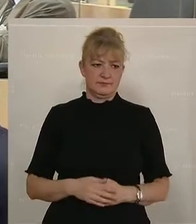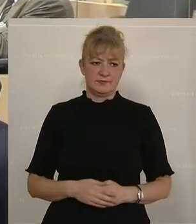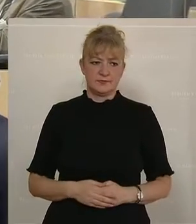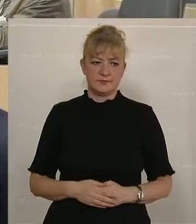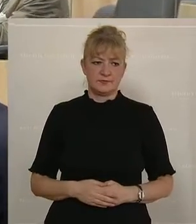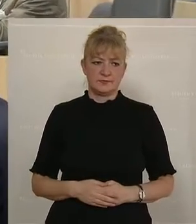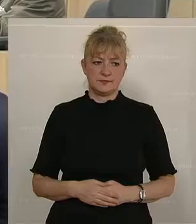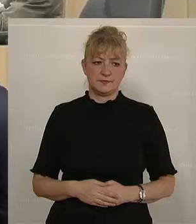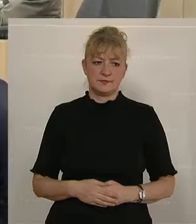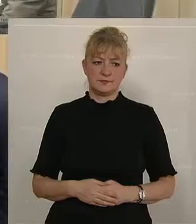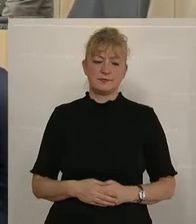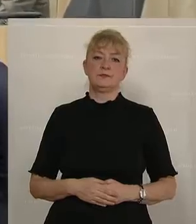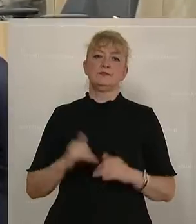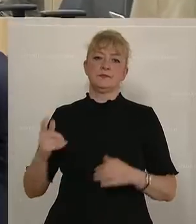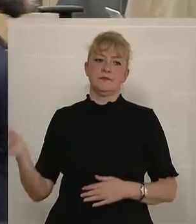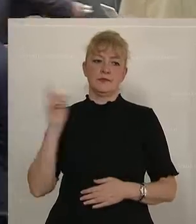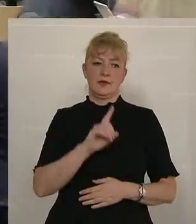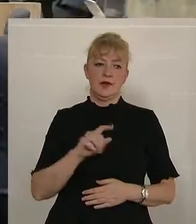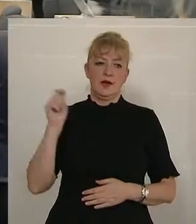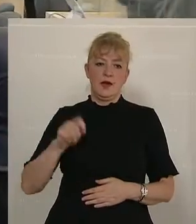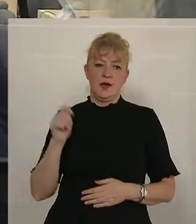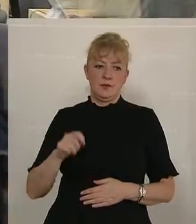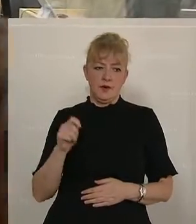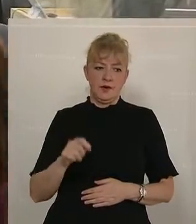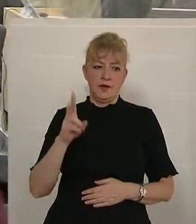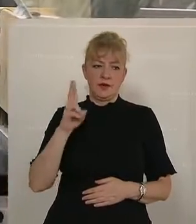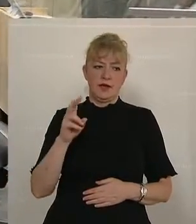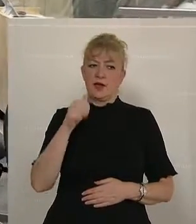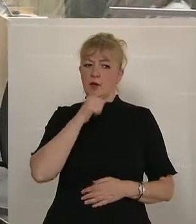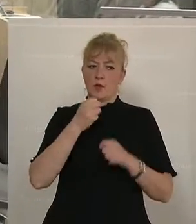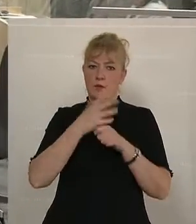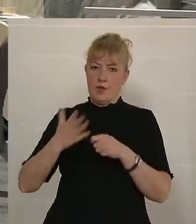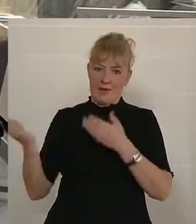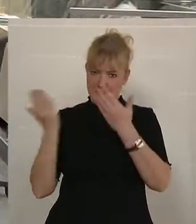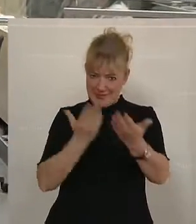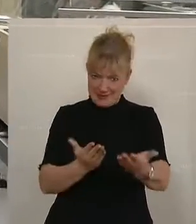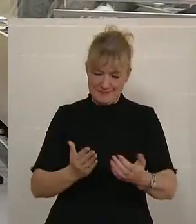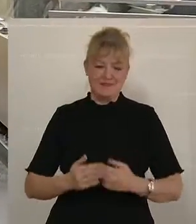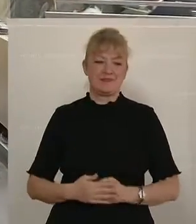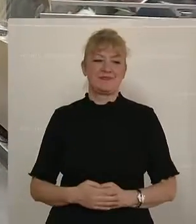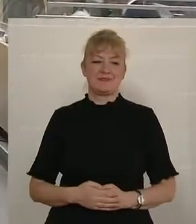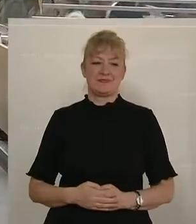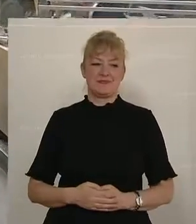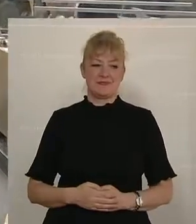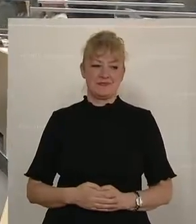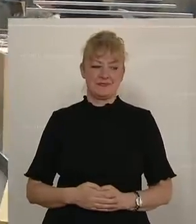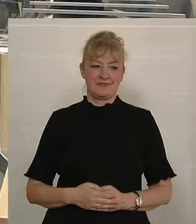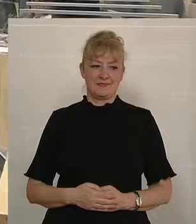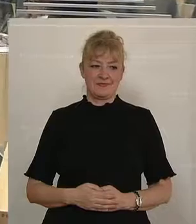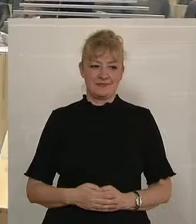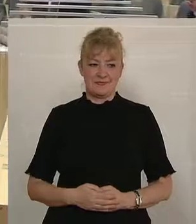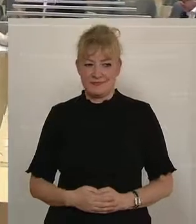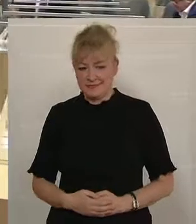Sozialgesetzgebung für die Ausländer sei die Novelle zum Sozialhilfegrundsatzgesetz, zu Christian Racker von der FPÖ. Racker war